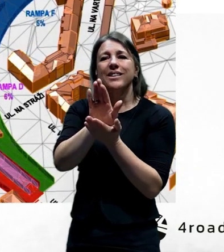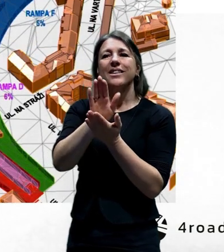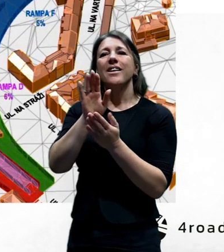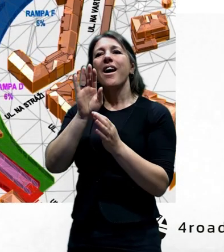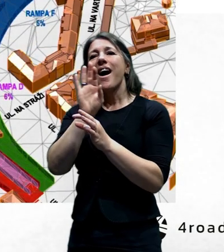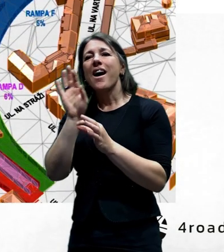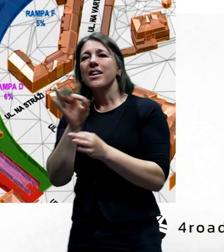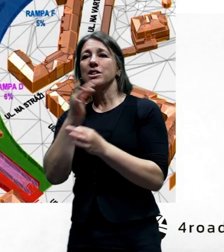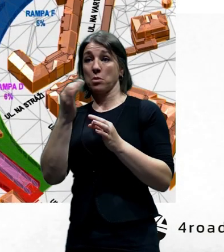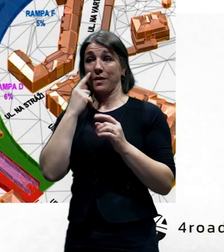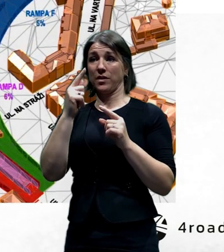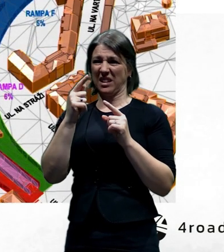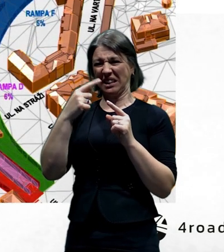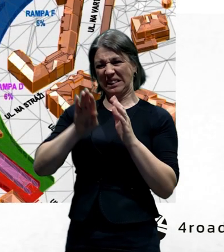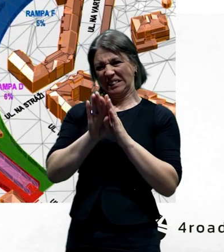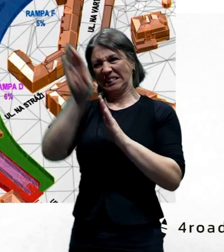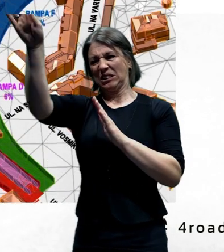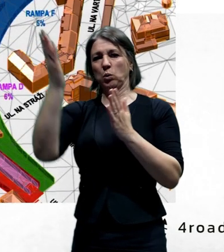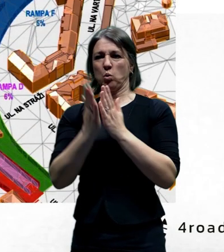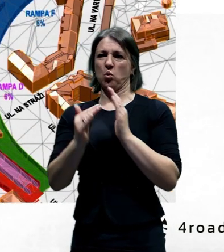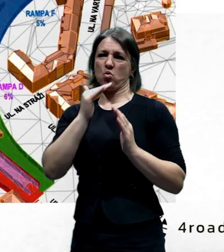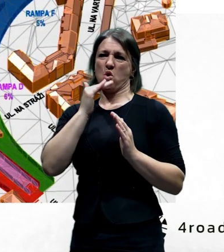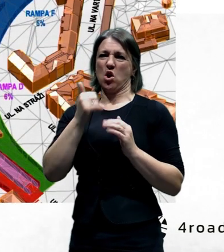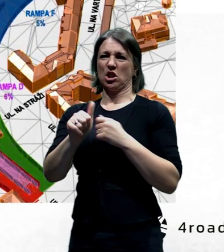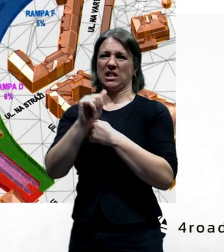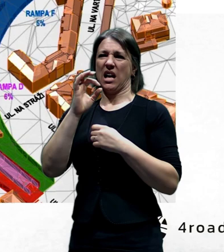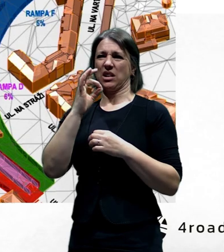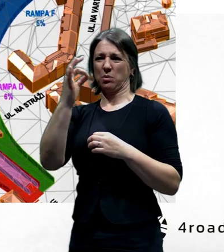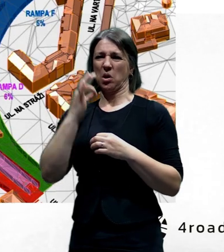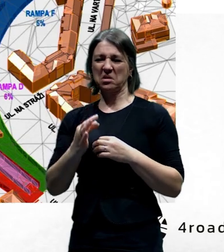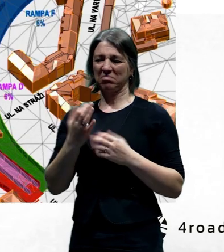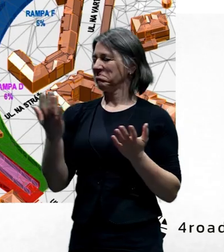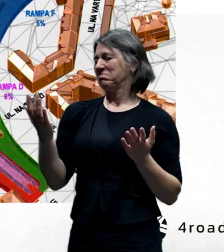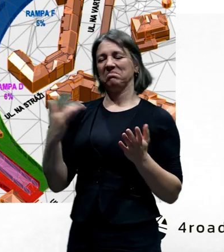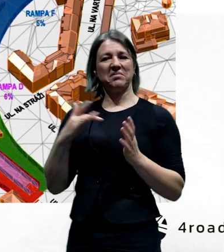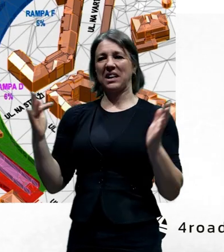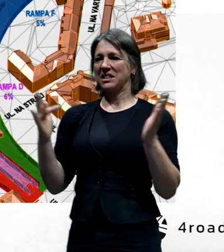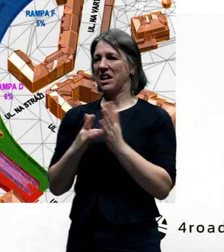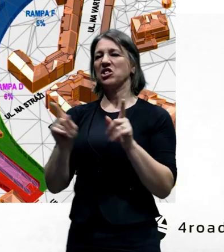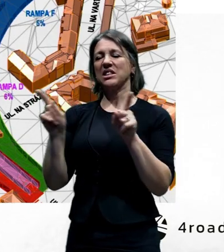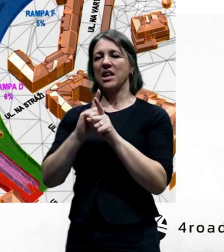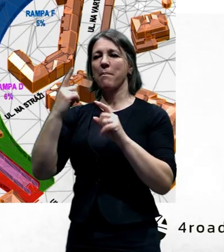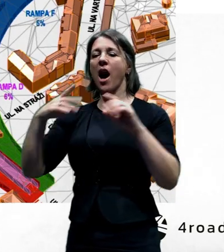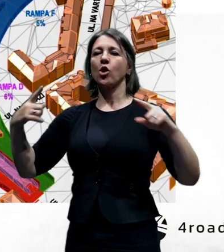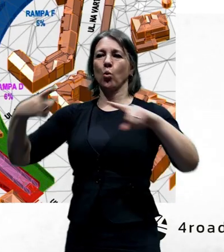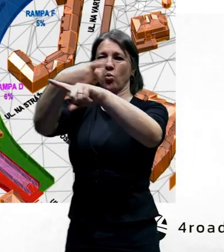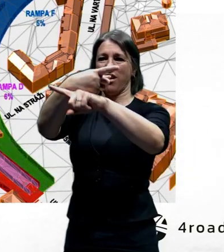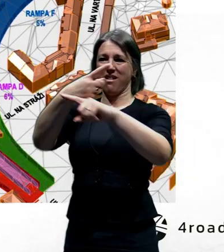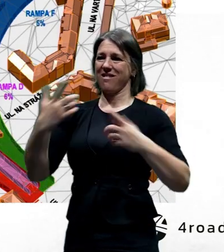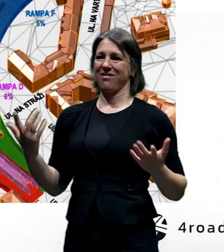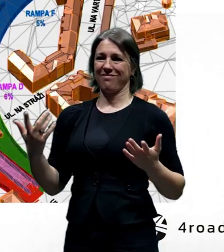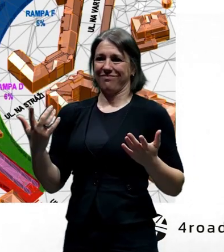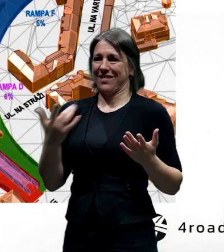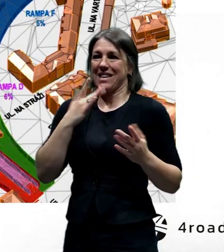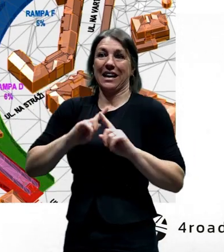až nadměrných, což vidíte tady 16%, jsme stejně nedokázali eliminovat to, že se nám ty tunely protínají. Ta úloha se v podstatě